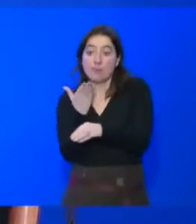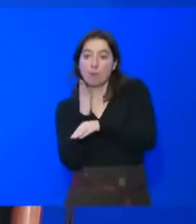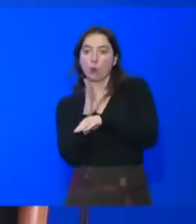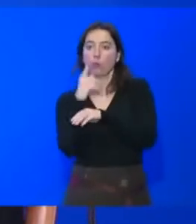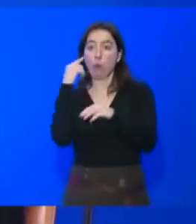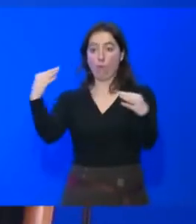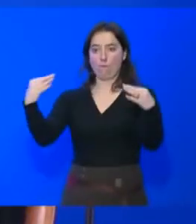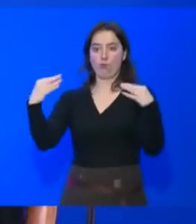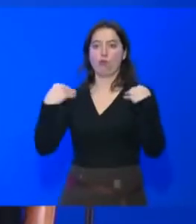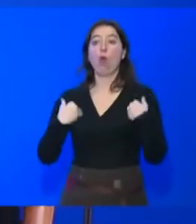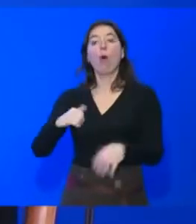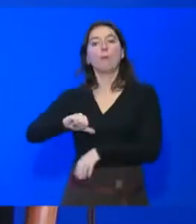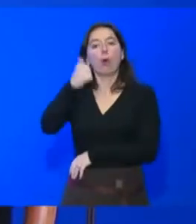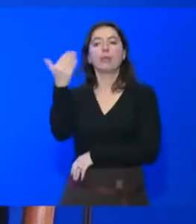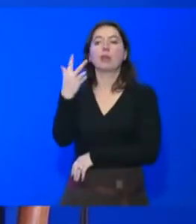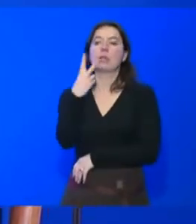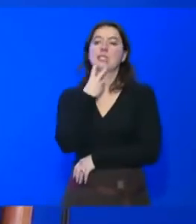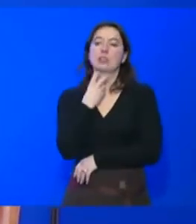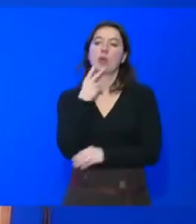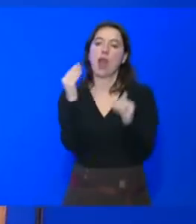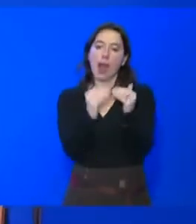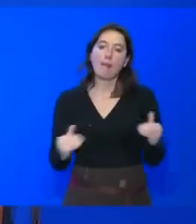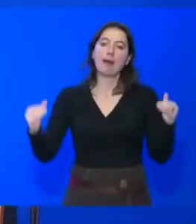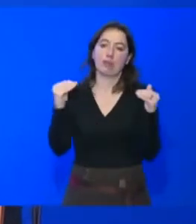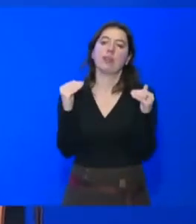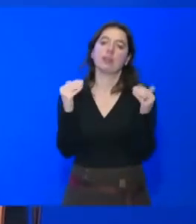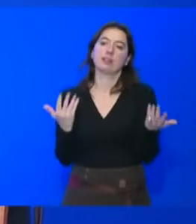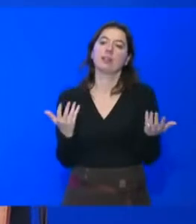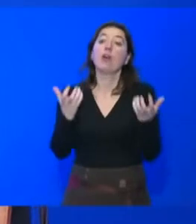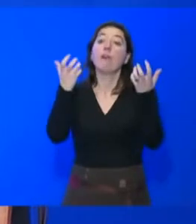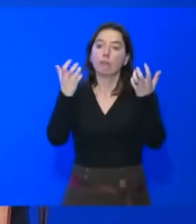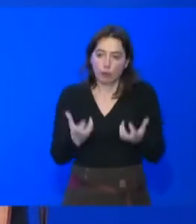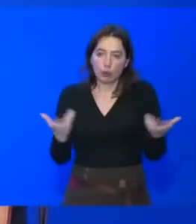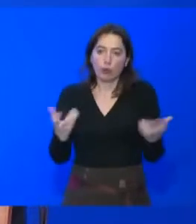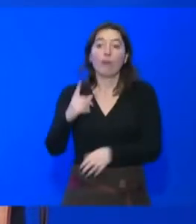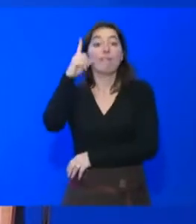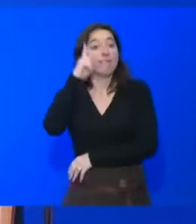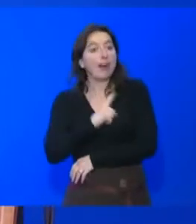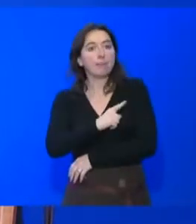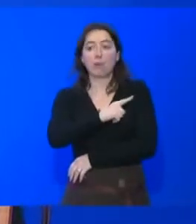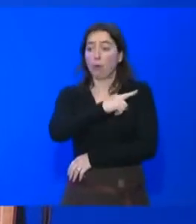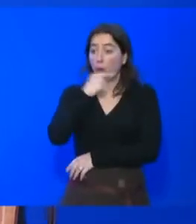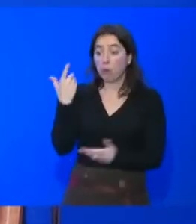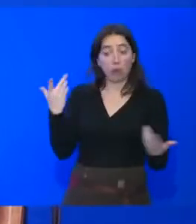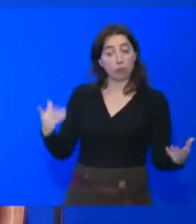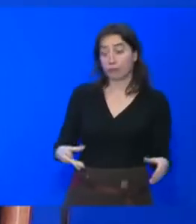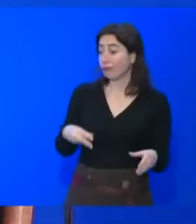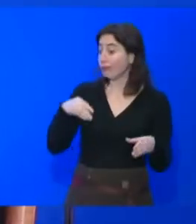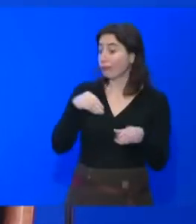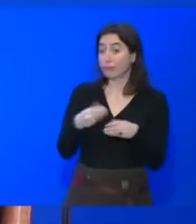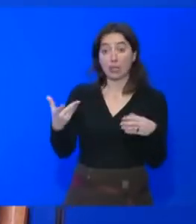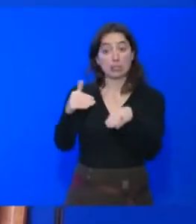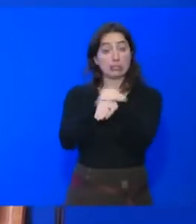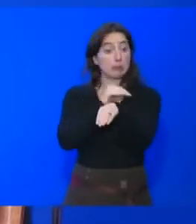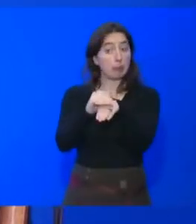comme des citoyens à part entière. Nous voulons être des femmes et des hommes impliqués dans nos vies politiques.